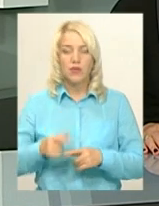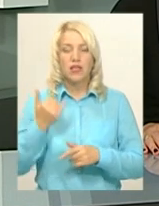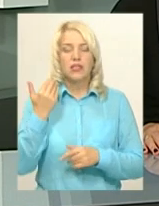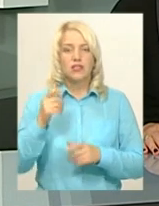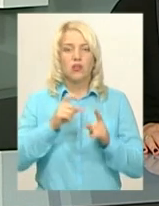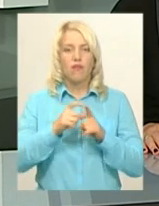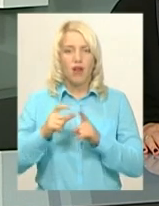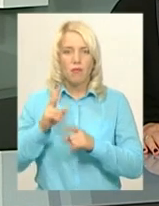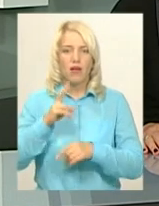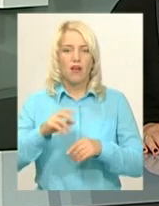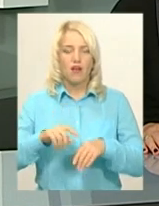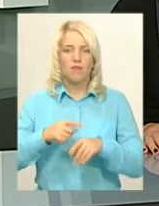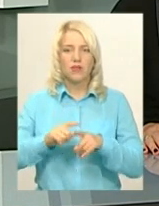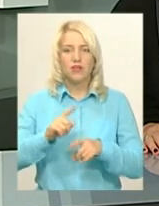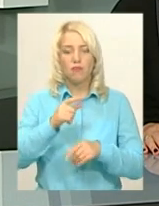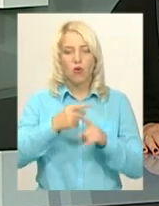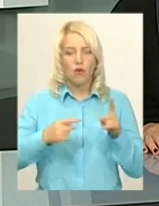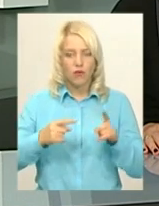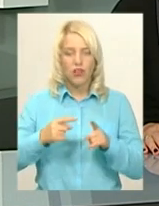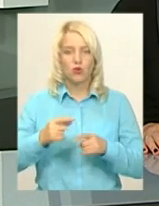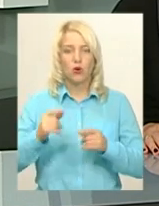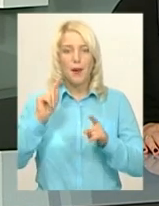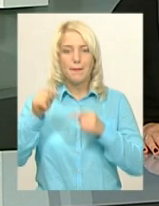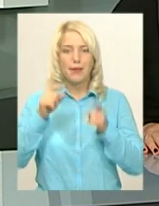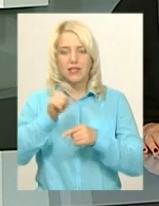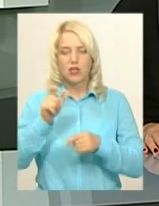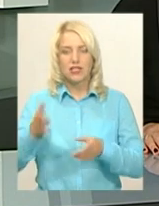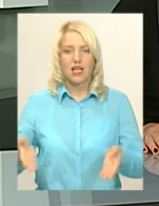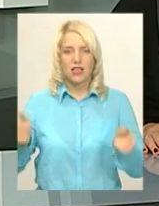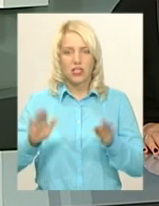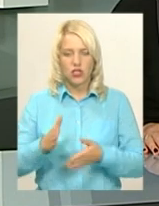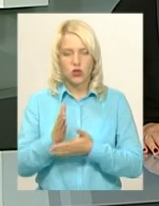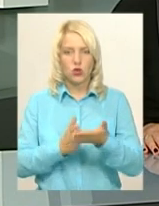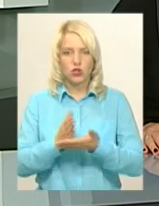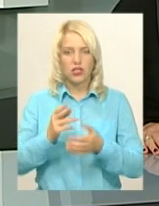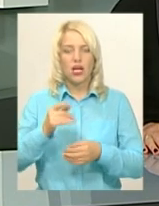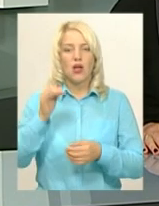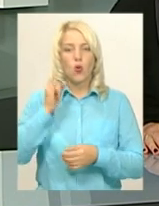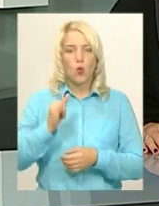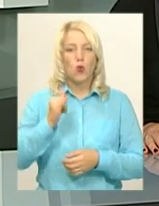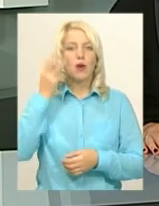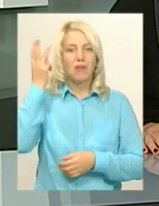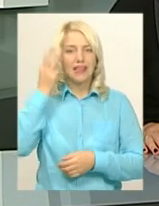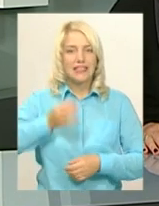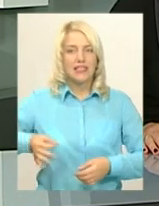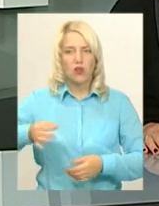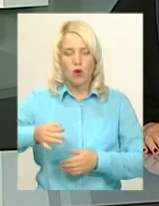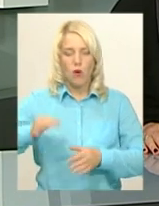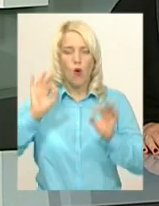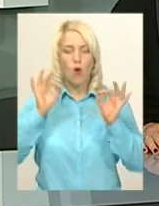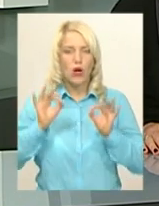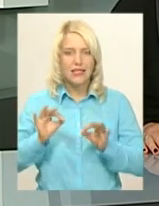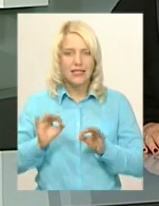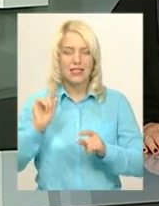словами, вперше за останні роки половина призовників залишиться служити в військових частинах Хмельницької області. Осінній призов стартує на